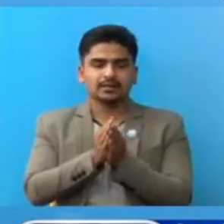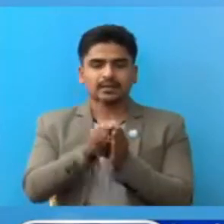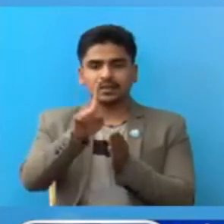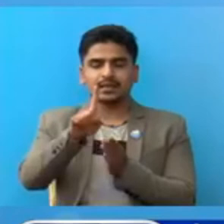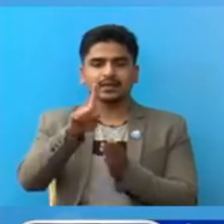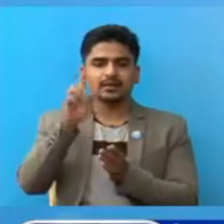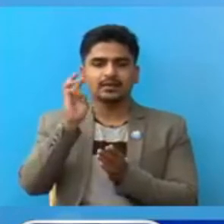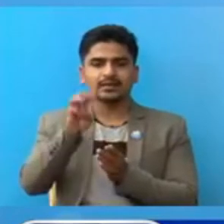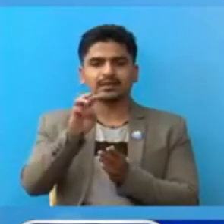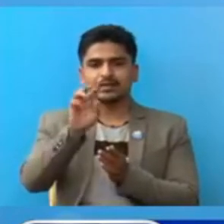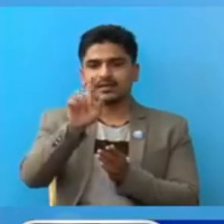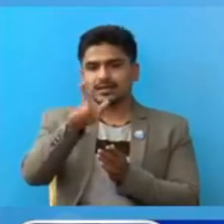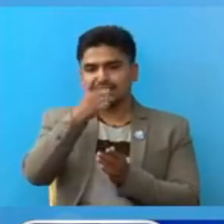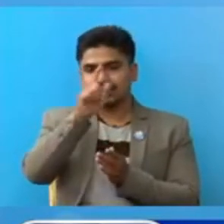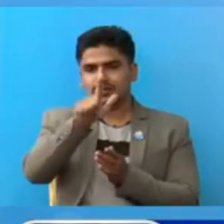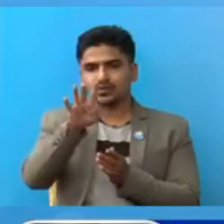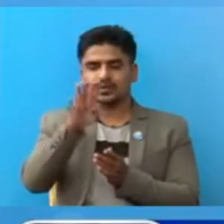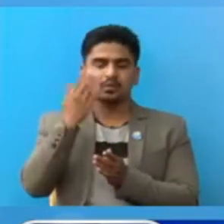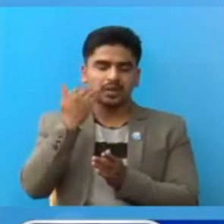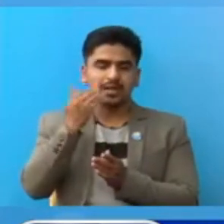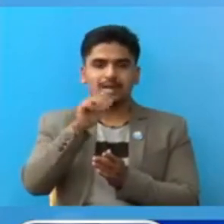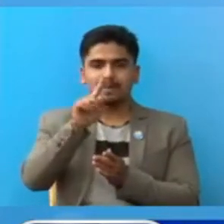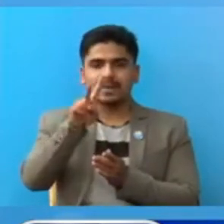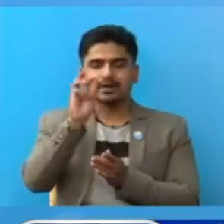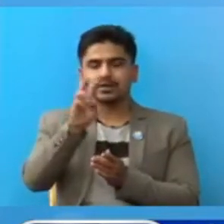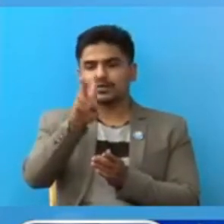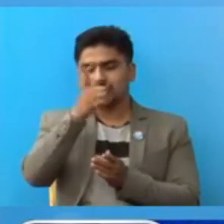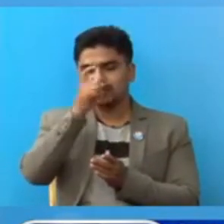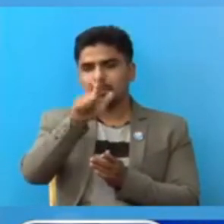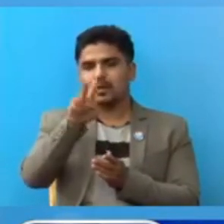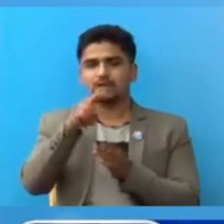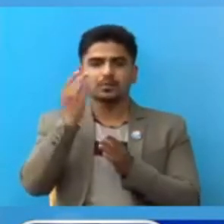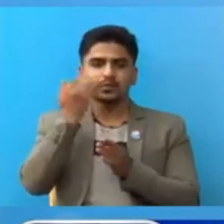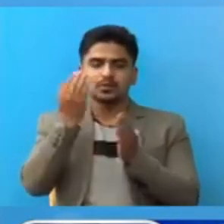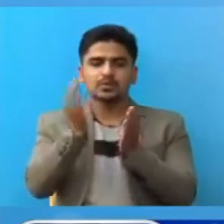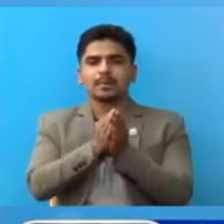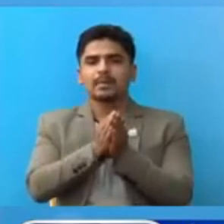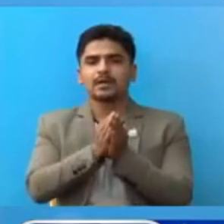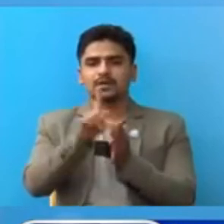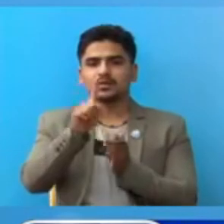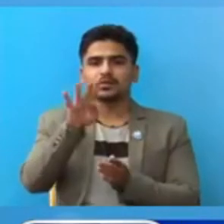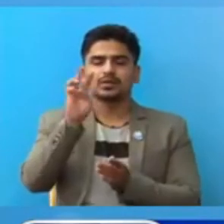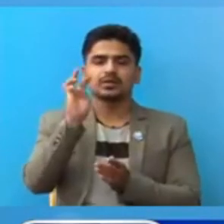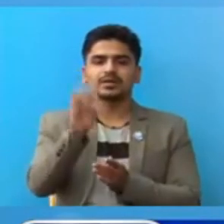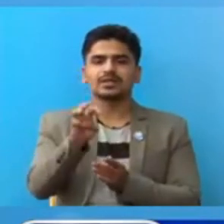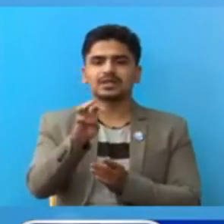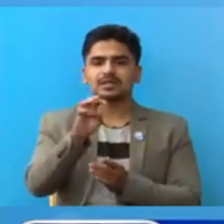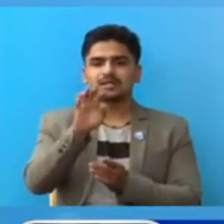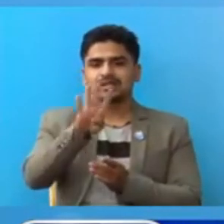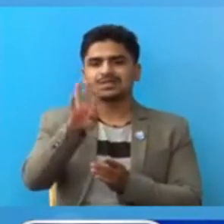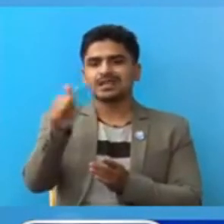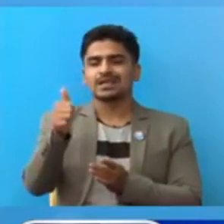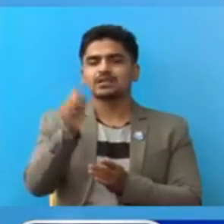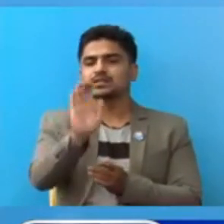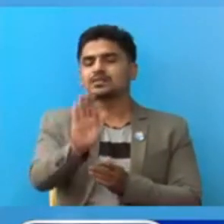,074 महिला र 12,272 पुरूसगरी जम्मा 14,066